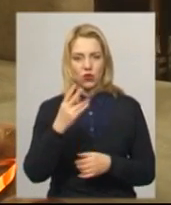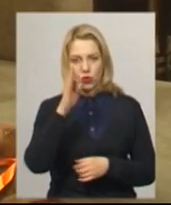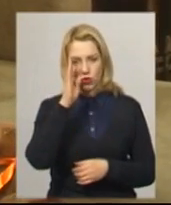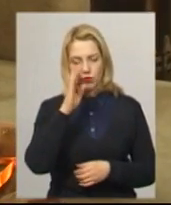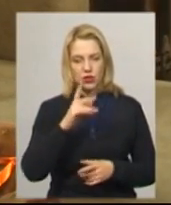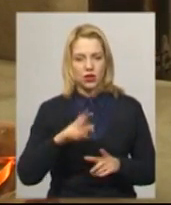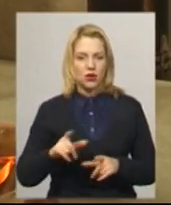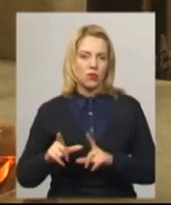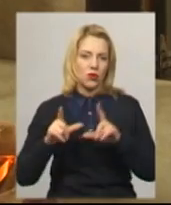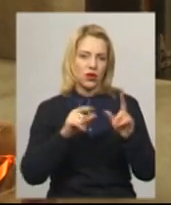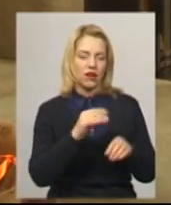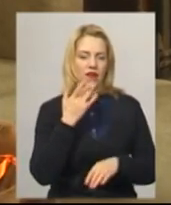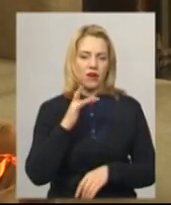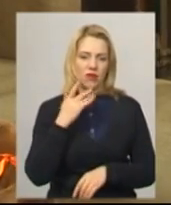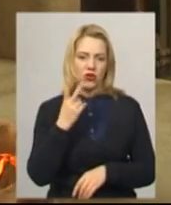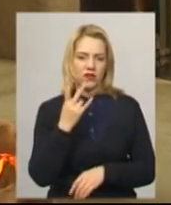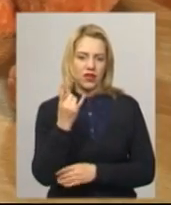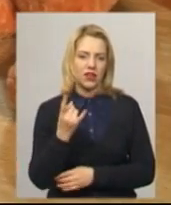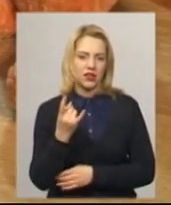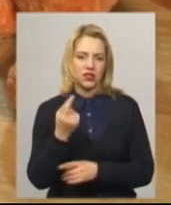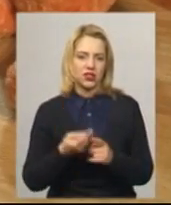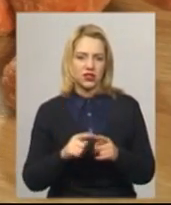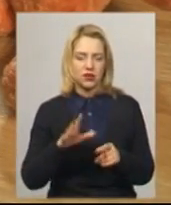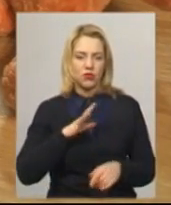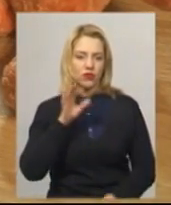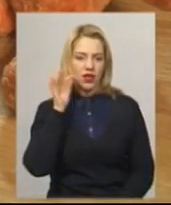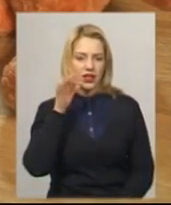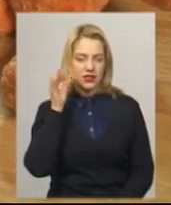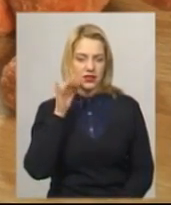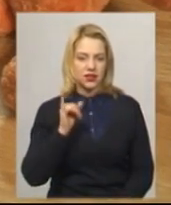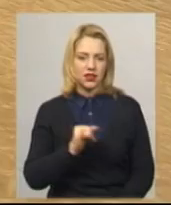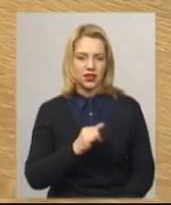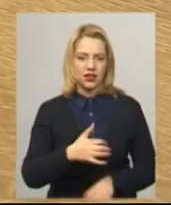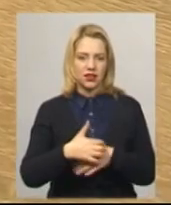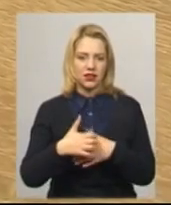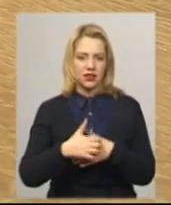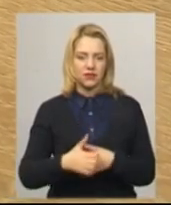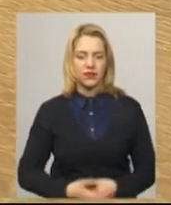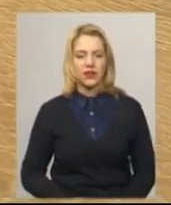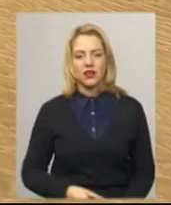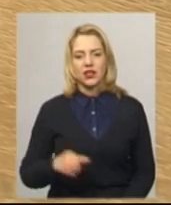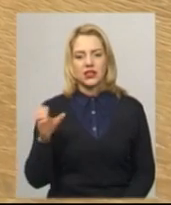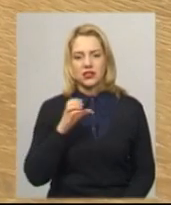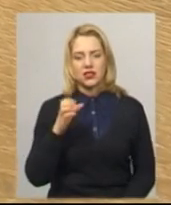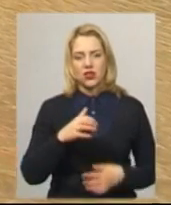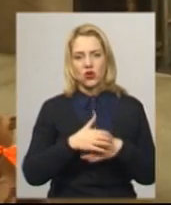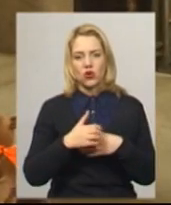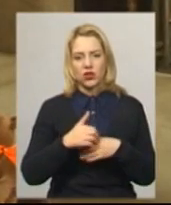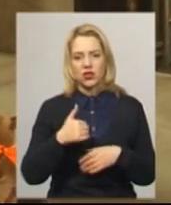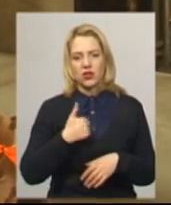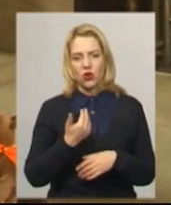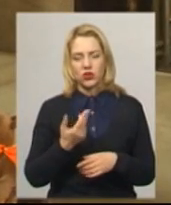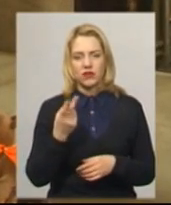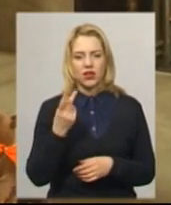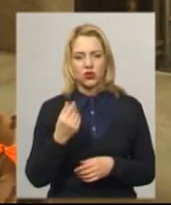Америку поїхали. Дві іграшки. Це був лис і кіт. Синього кота один хлопчик захотів,